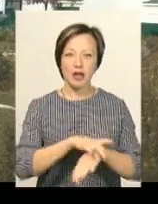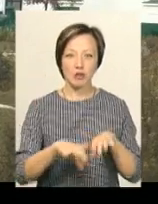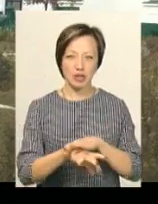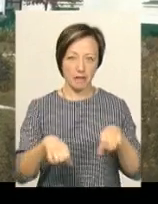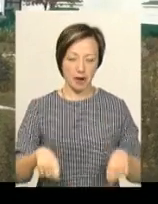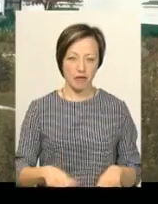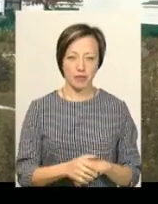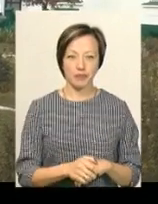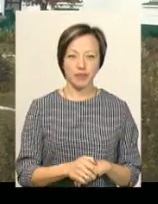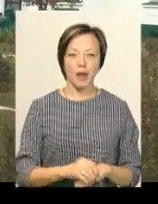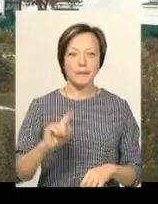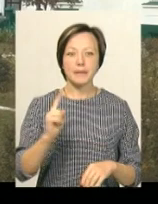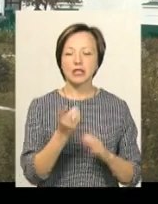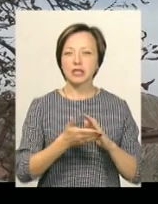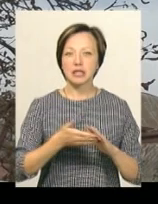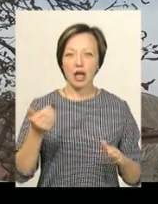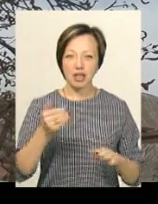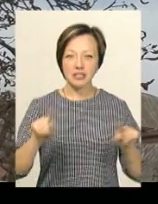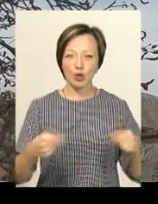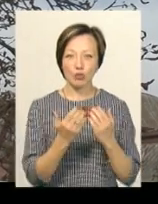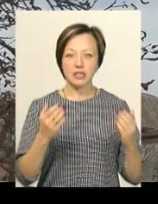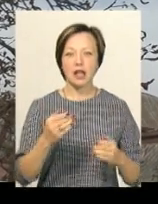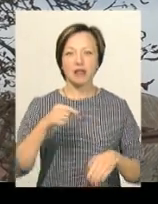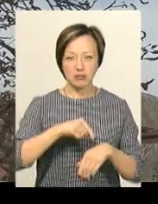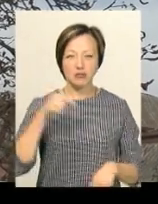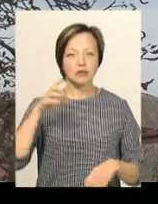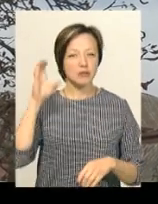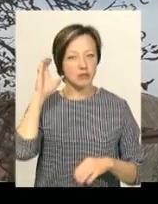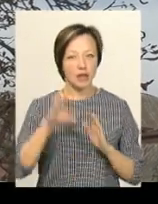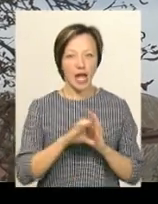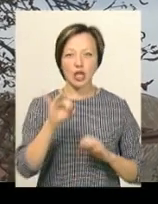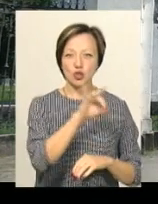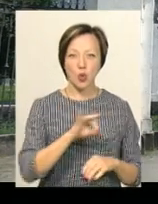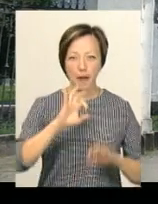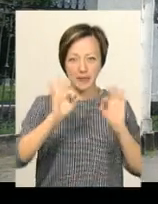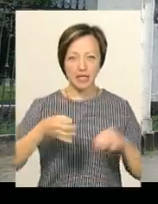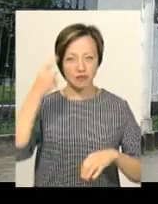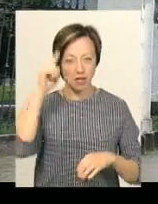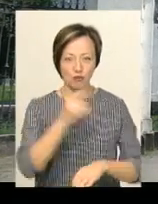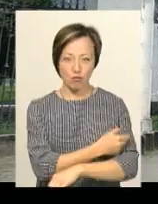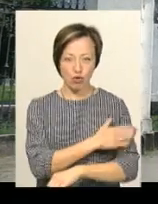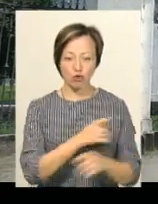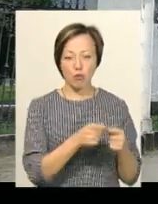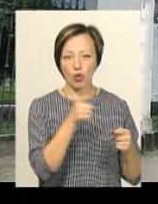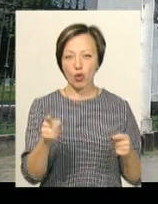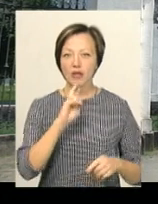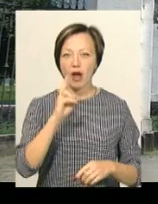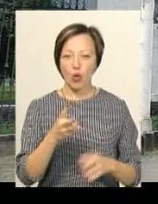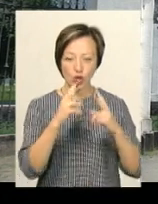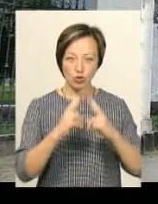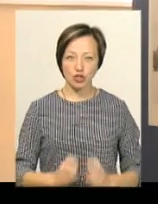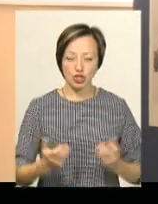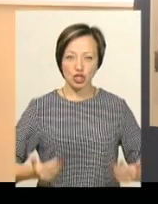Першими на заклик створити музей в Антонінах відгукнулися історики і мистецтвознавці з Польщі Тереза Євжеслав Журавський. Вони впродовж понад двох років